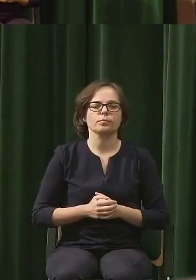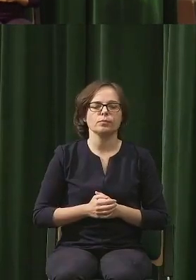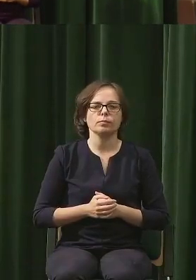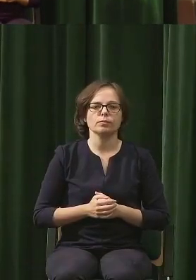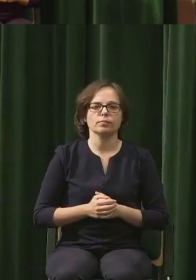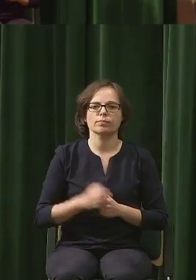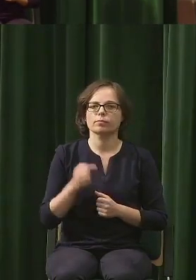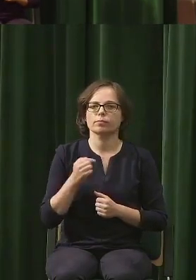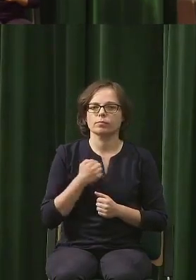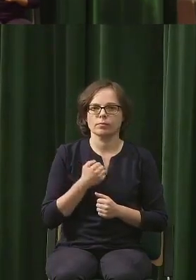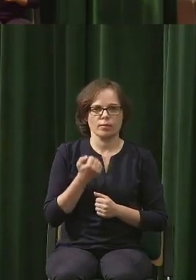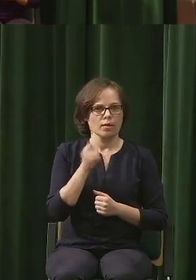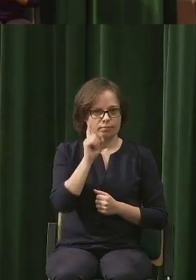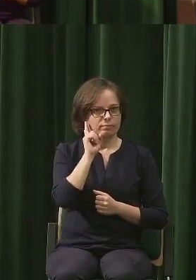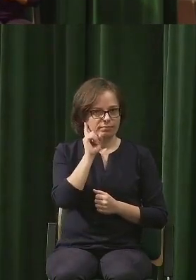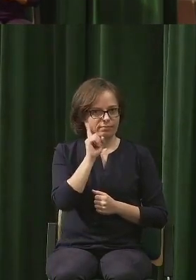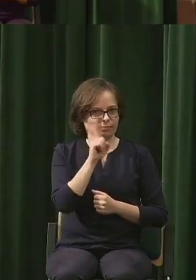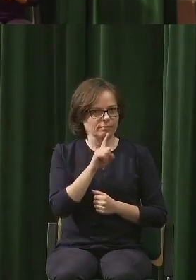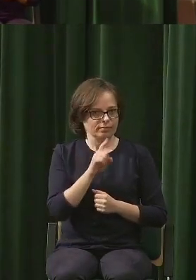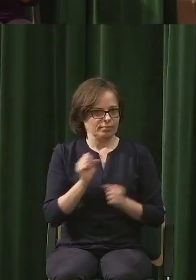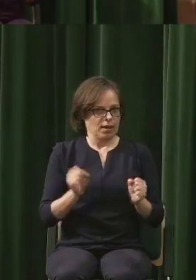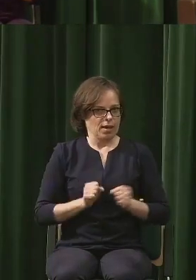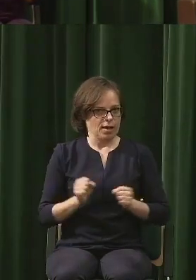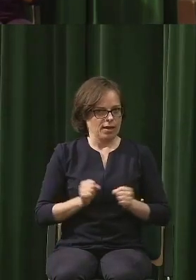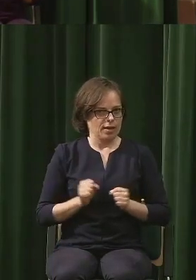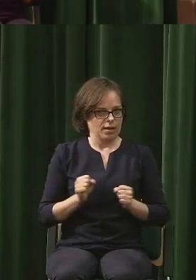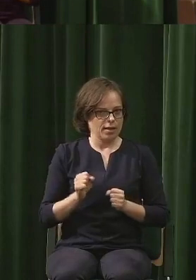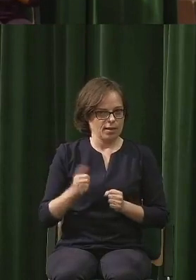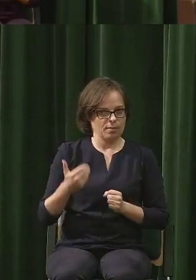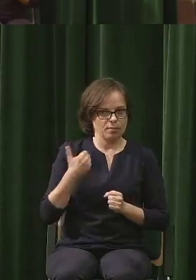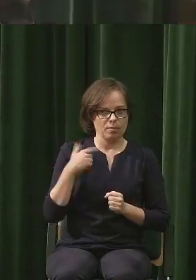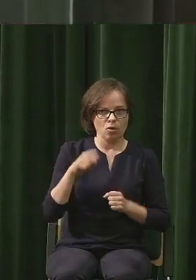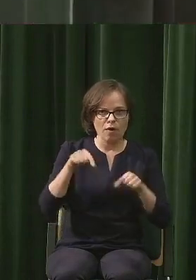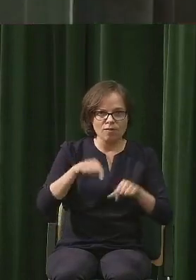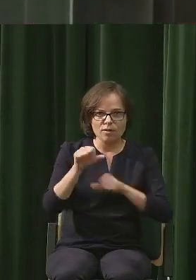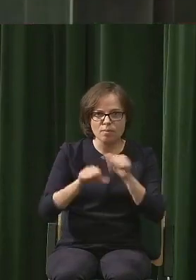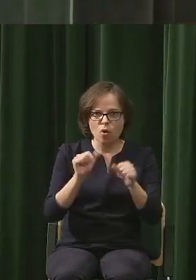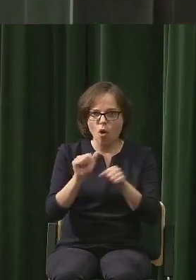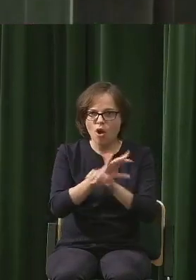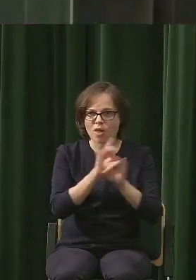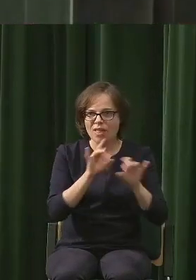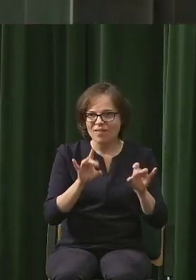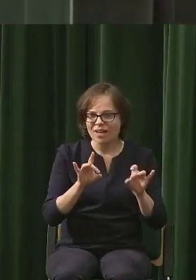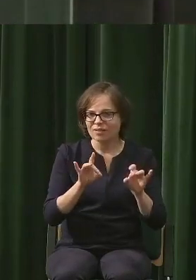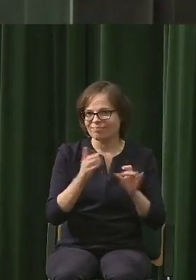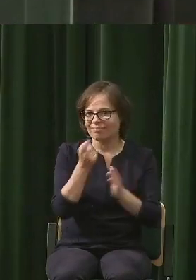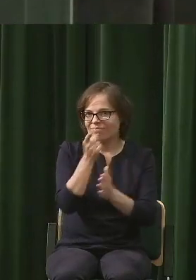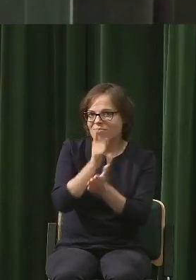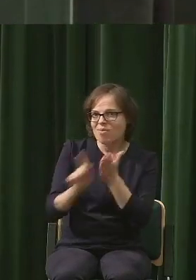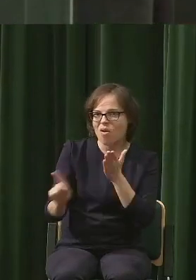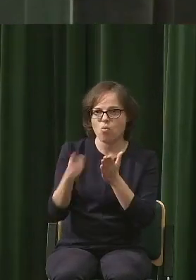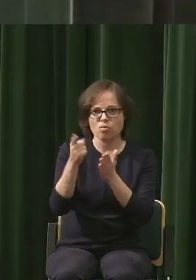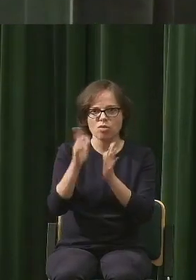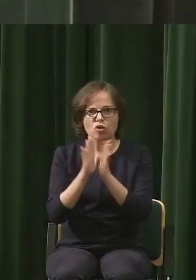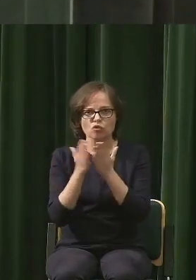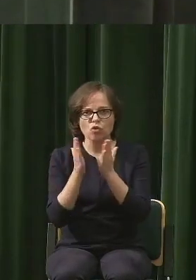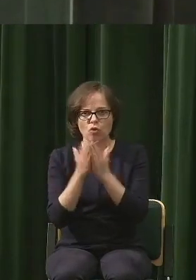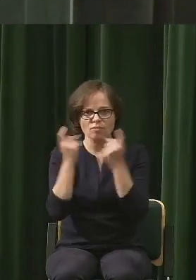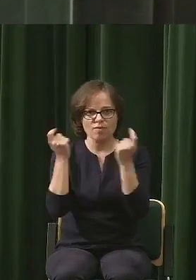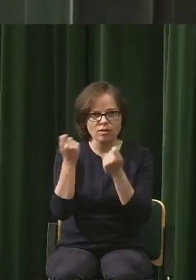Ogromnie się bałem, że pandemia jednak nie pozwoli w tym roku na radości z książkami.